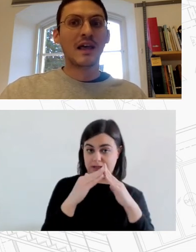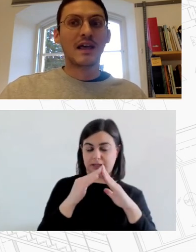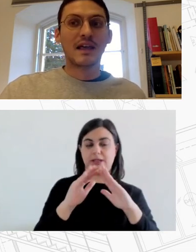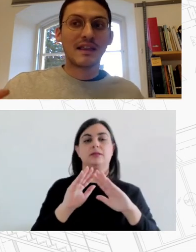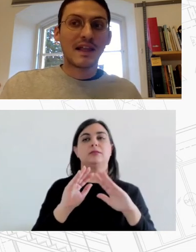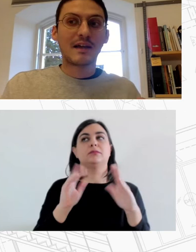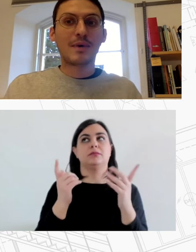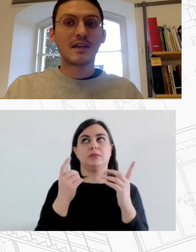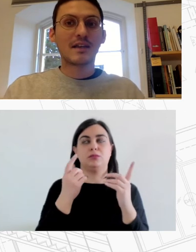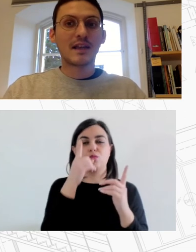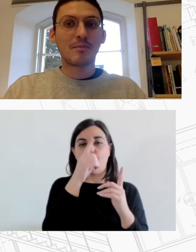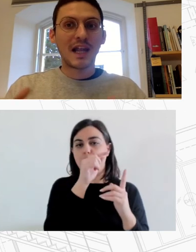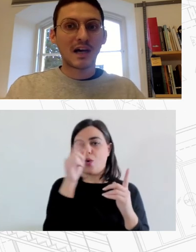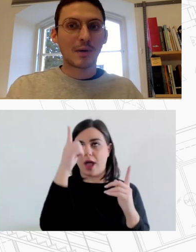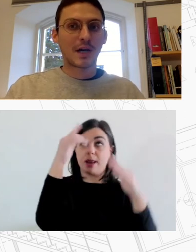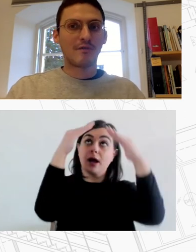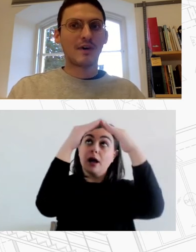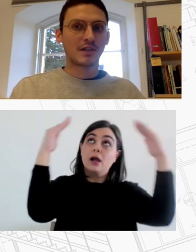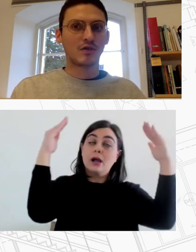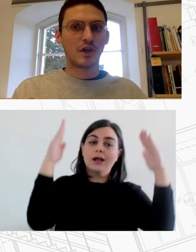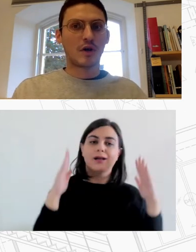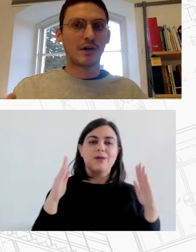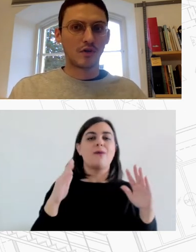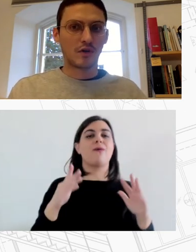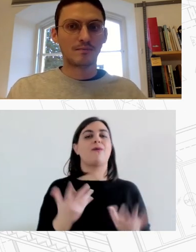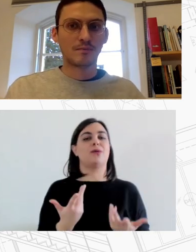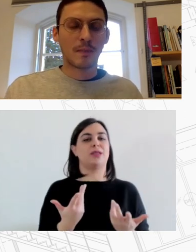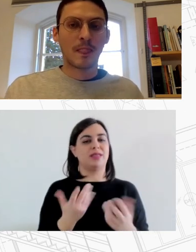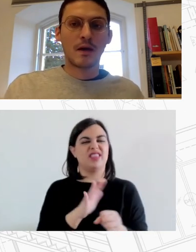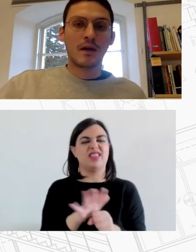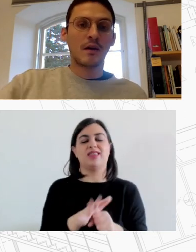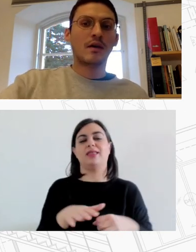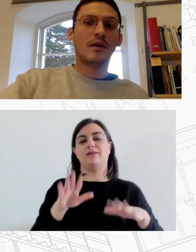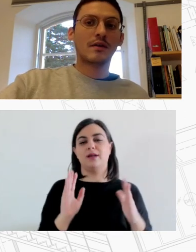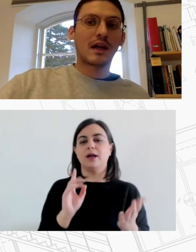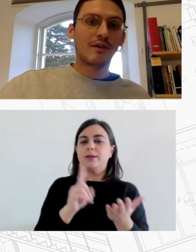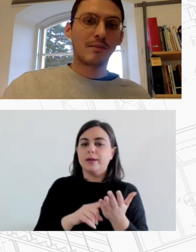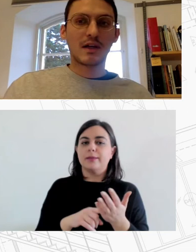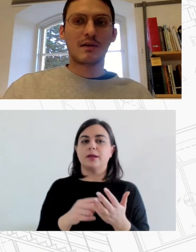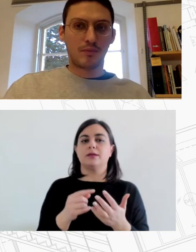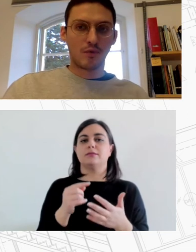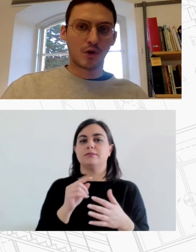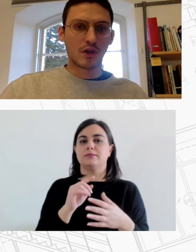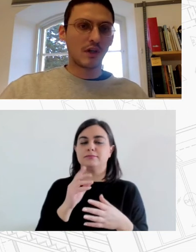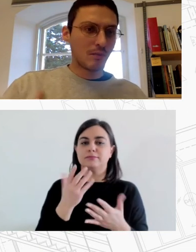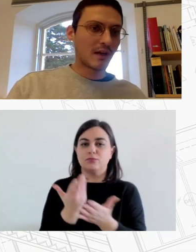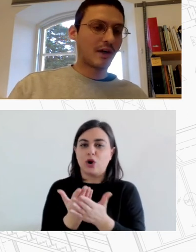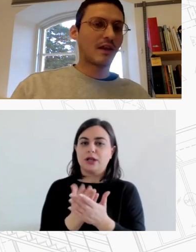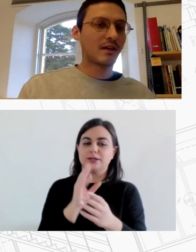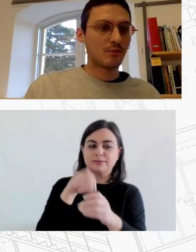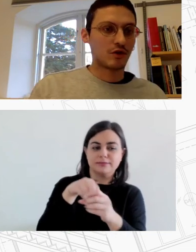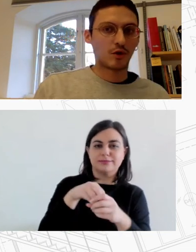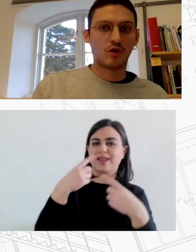να υπάρχει και ένα πλέγμα παρεμβάσεων γύρω από αυτό Τα βήματα που προτείνουμε